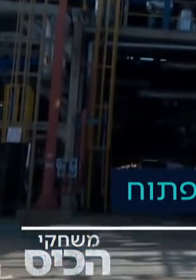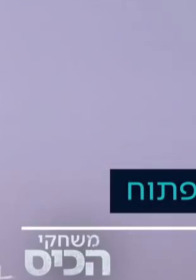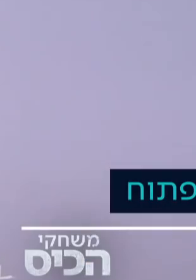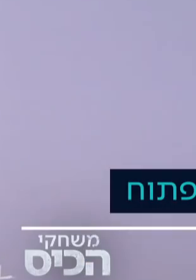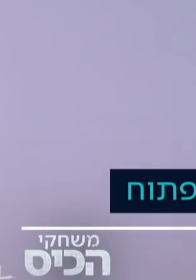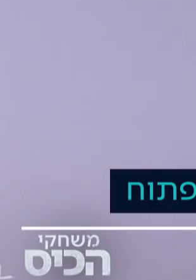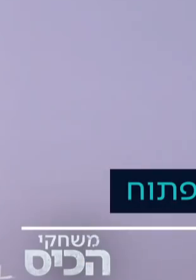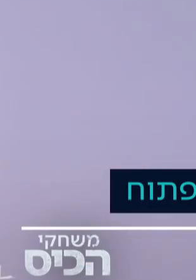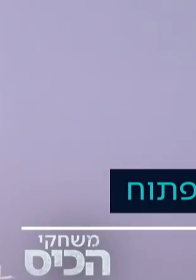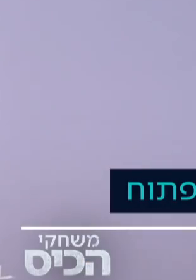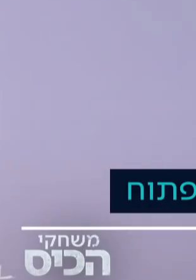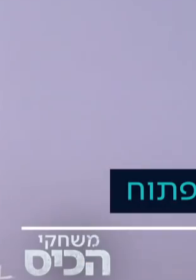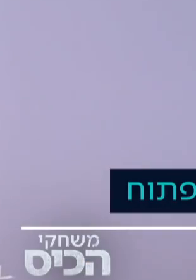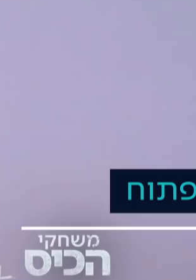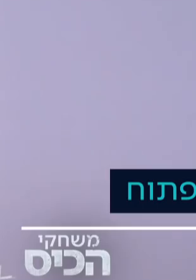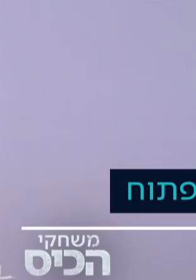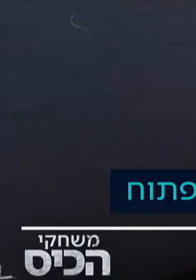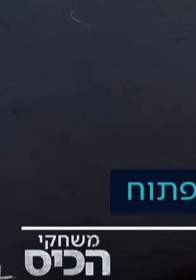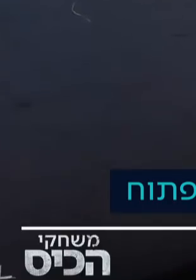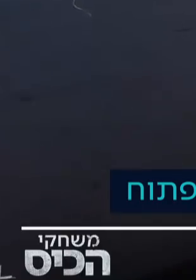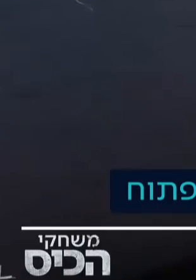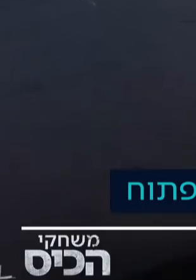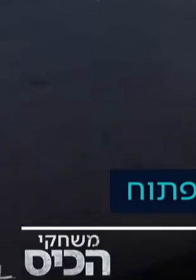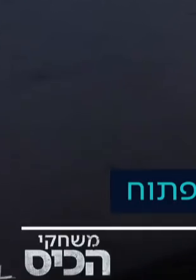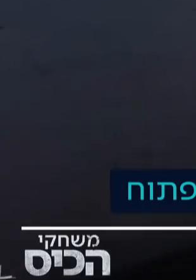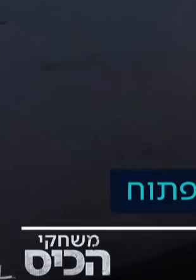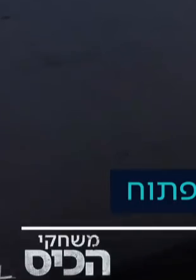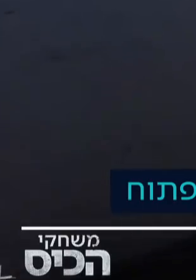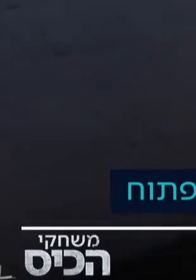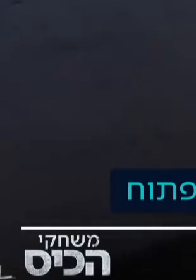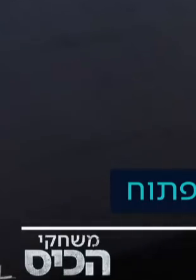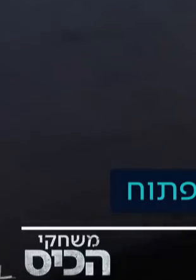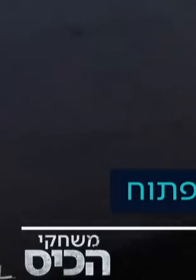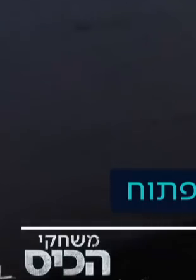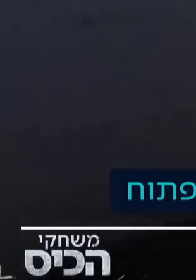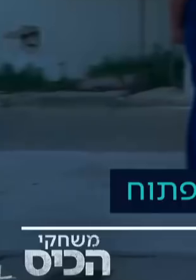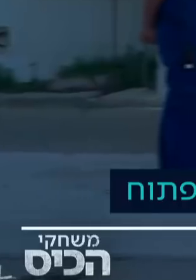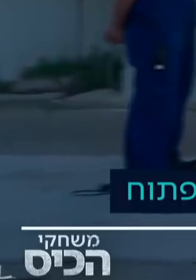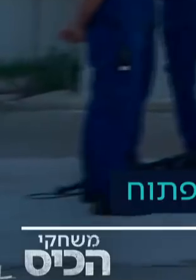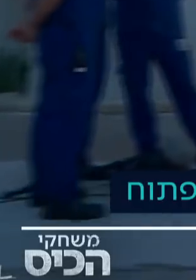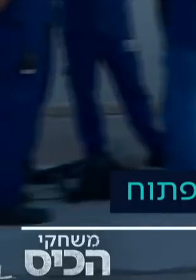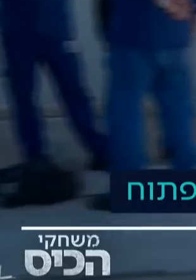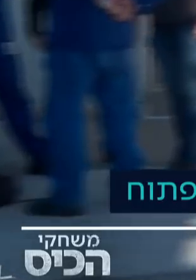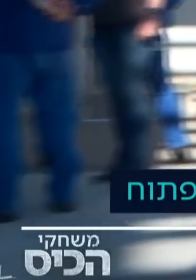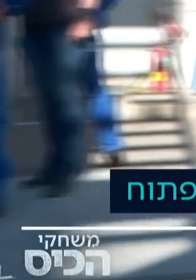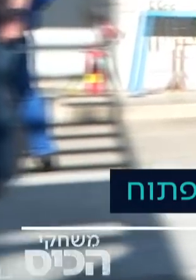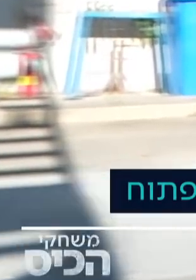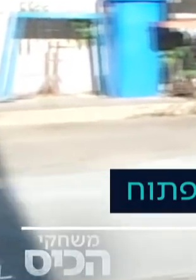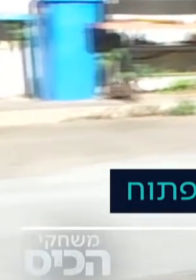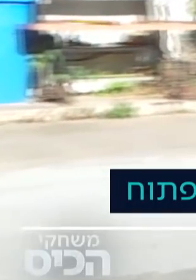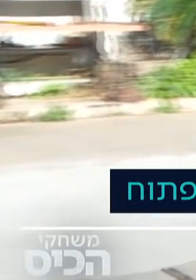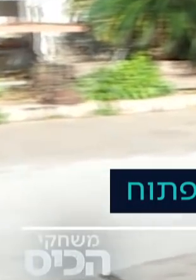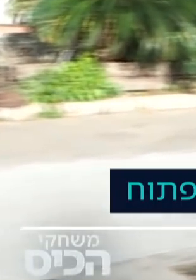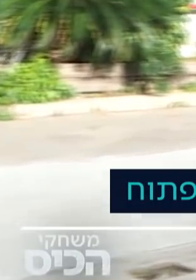מלחמה בעקבות פגיעה במתקנים רגישים שמכילים חומרים מסוכנים ב-2007 אימץ המשרד להגנת הסביבה